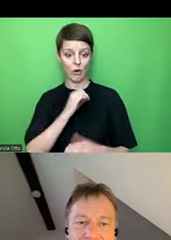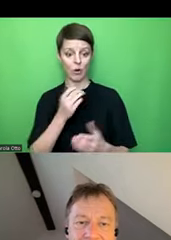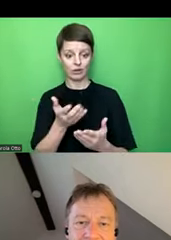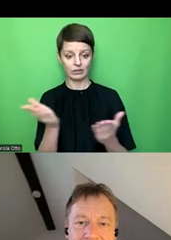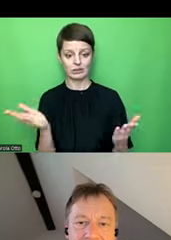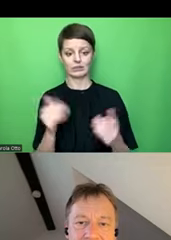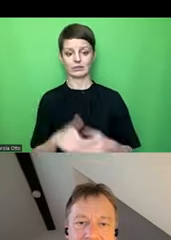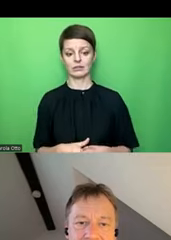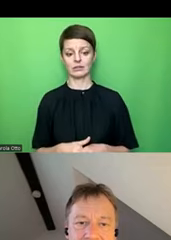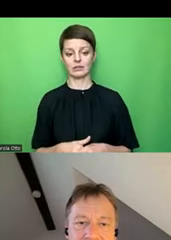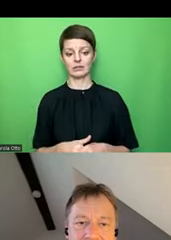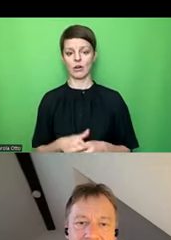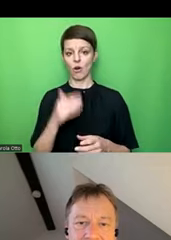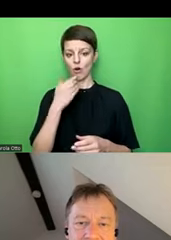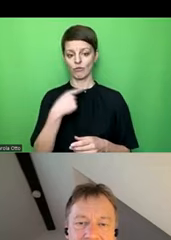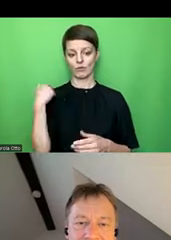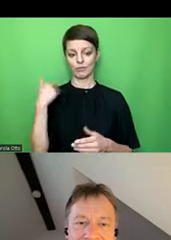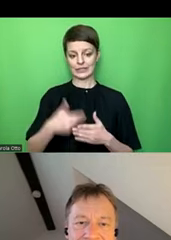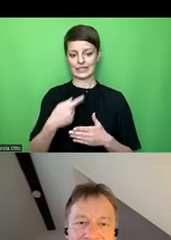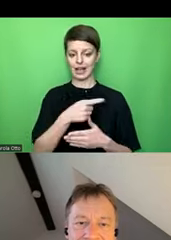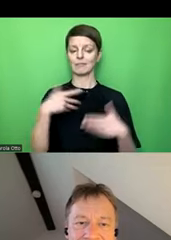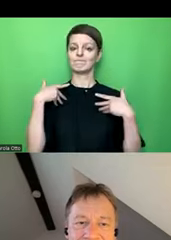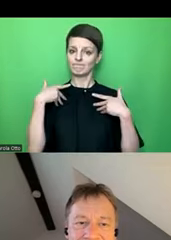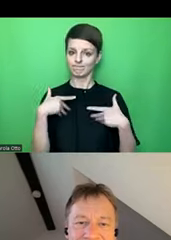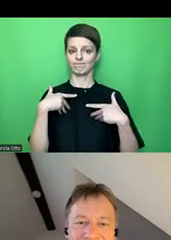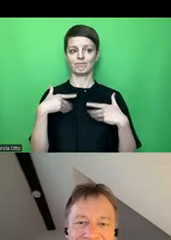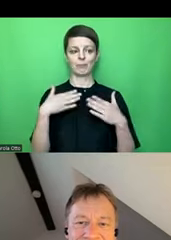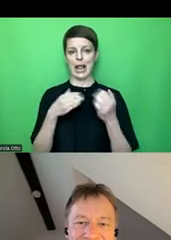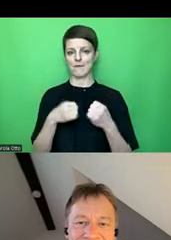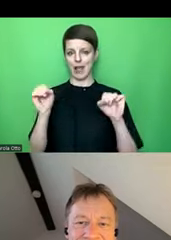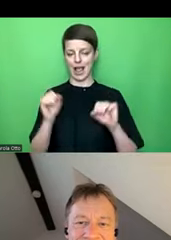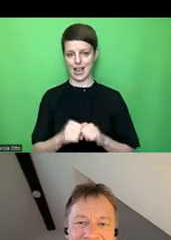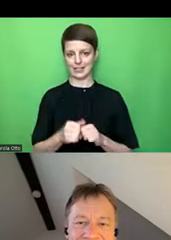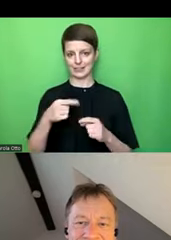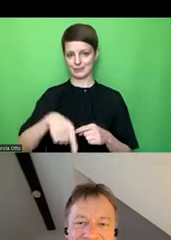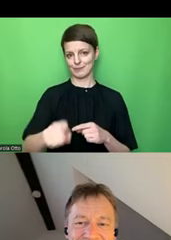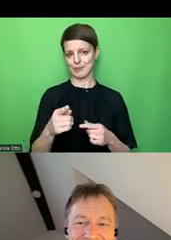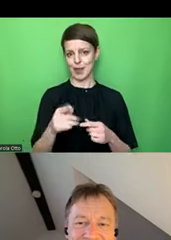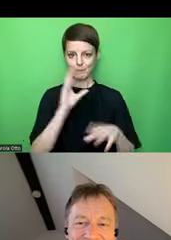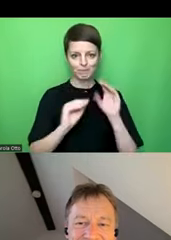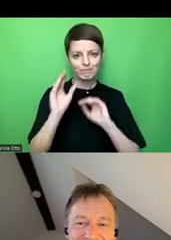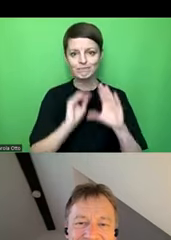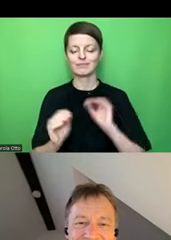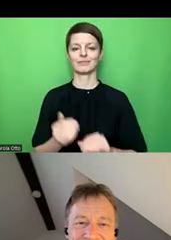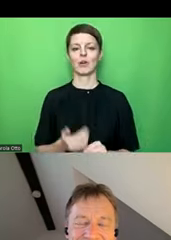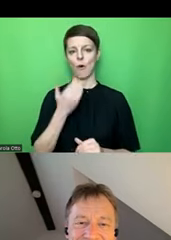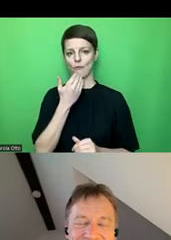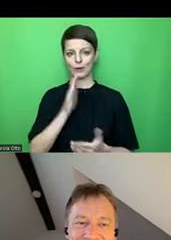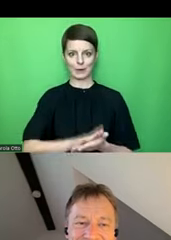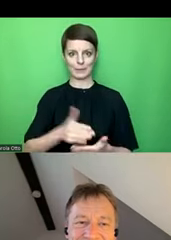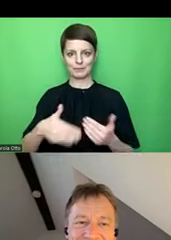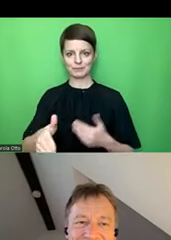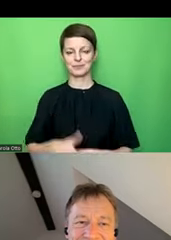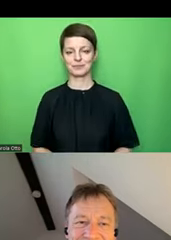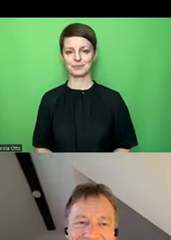dass wir Sie gut auf den Weg geschubst haben, ja, sagen wir mal, hinein in eine barrierefreie Welt, die da hoffentlich